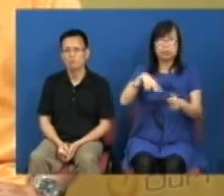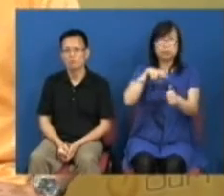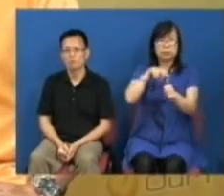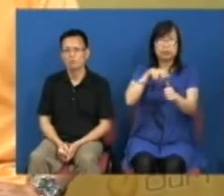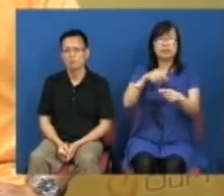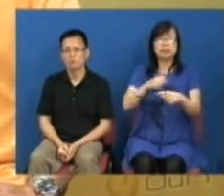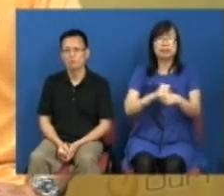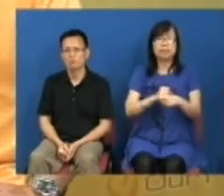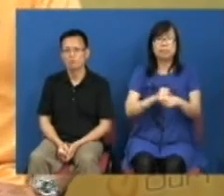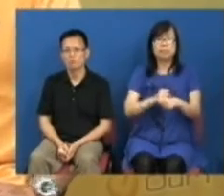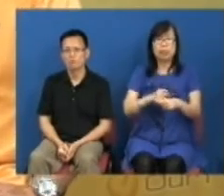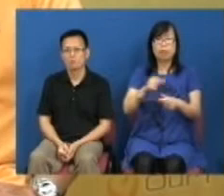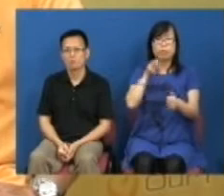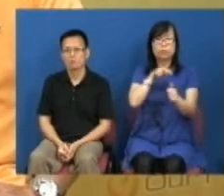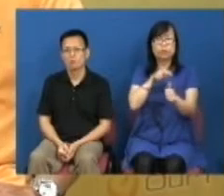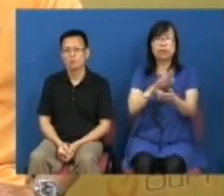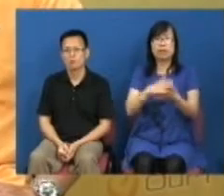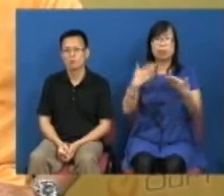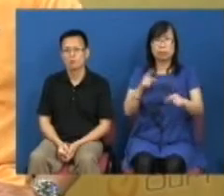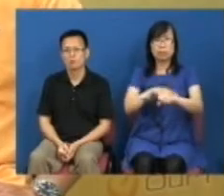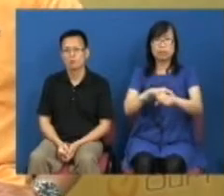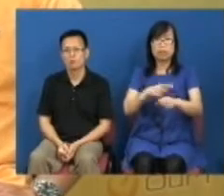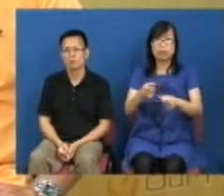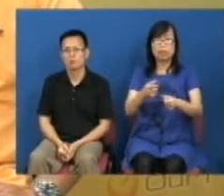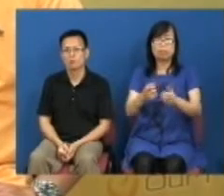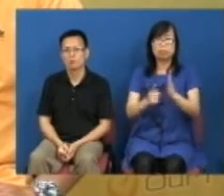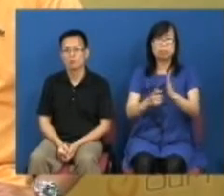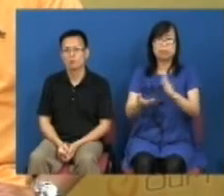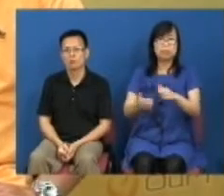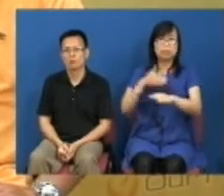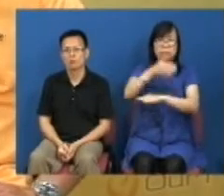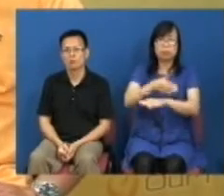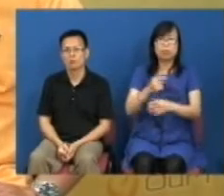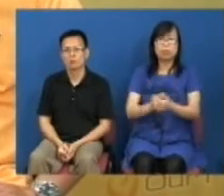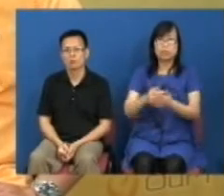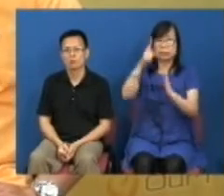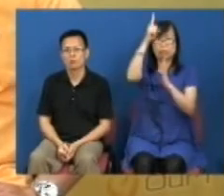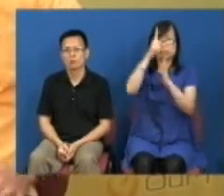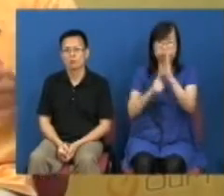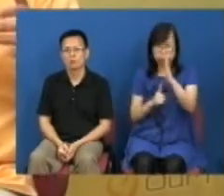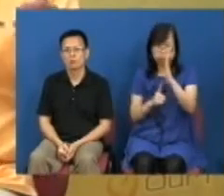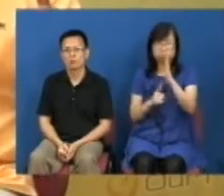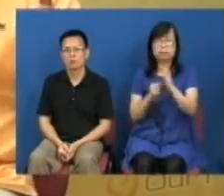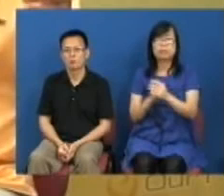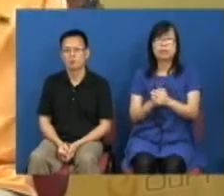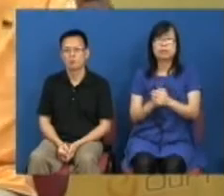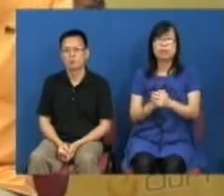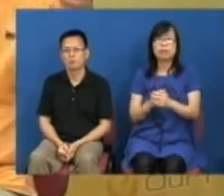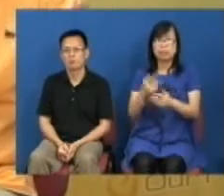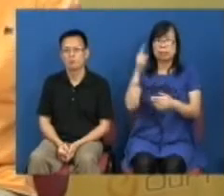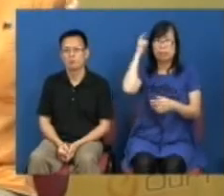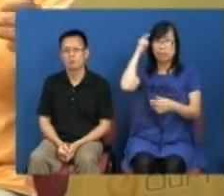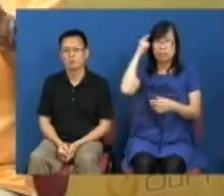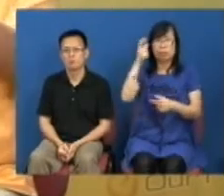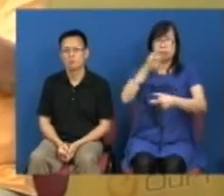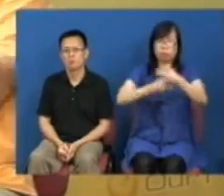支持到一段很短的时间高到超过百分之七十但今时今日都跌到百分之四十多你就会知道由